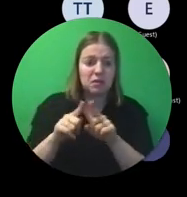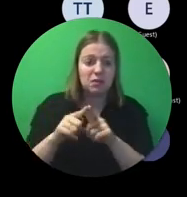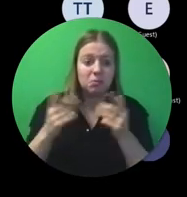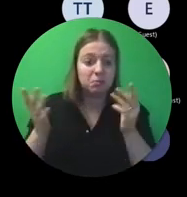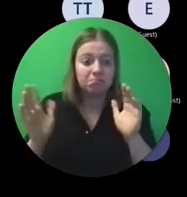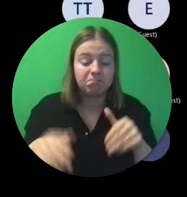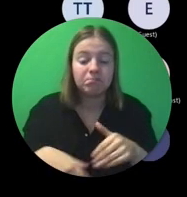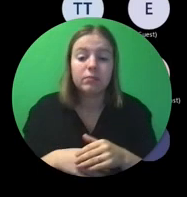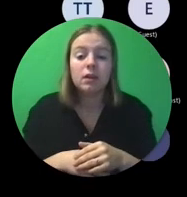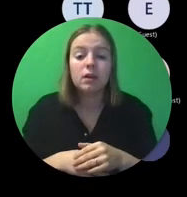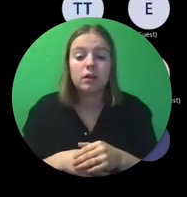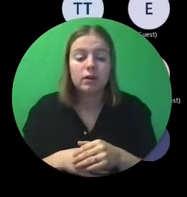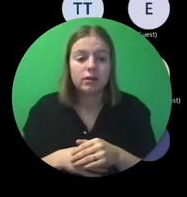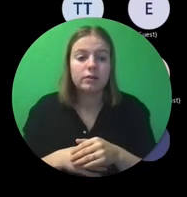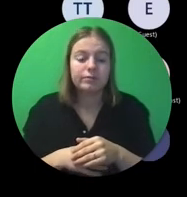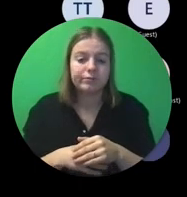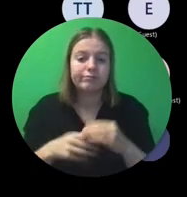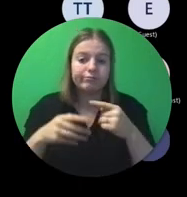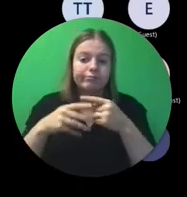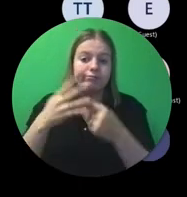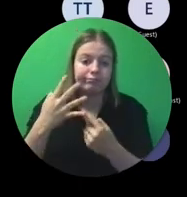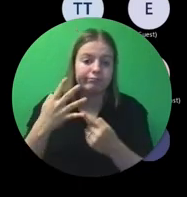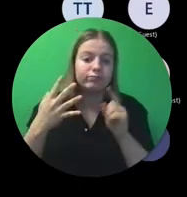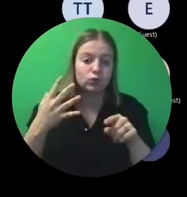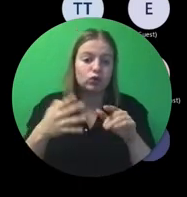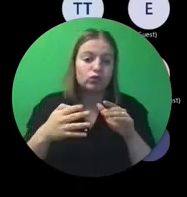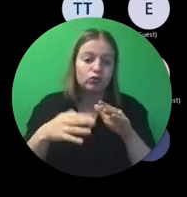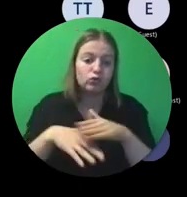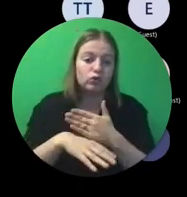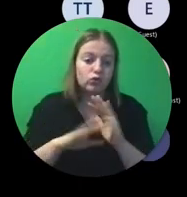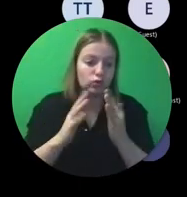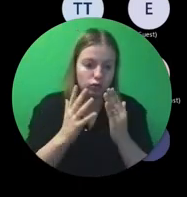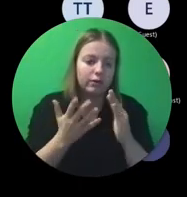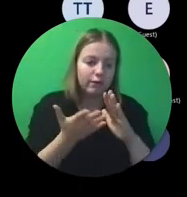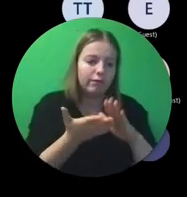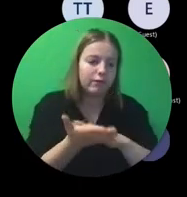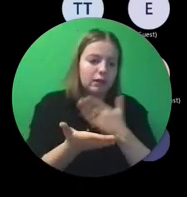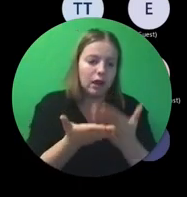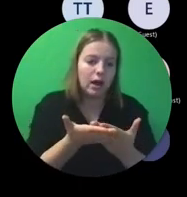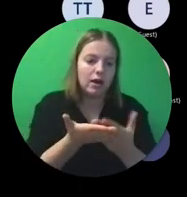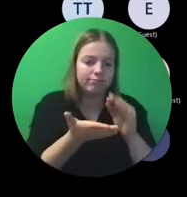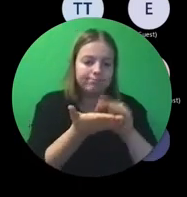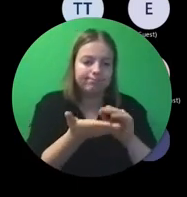Maar dat is wat je eigenlijk via dat verslag zal moeten rapporteren.